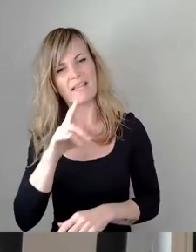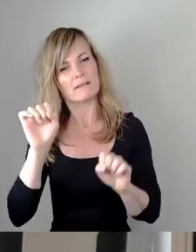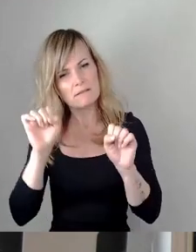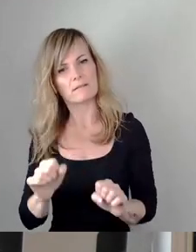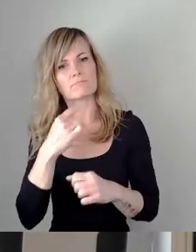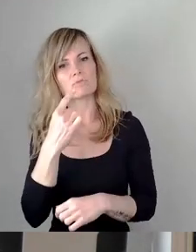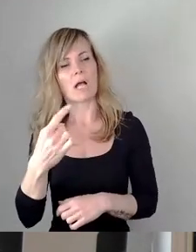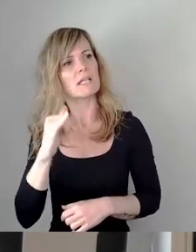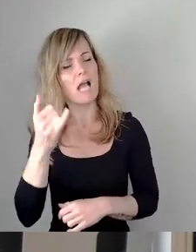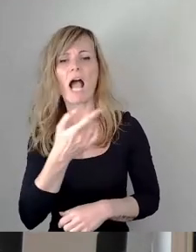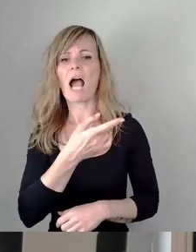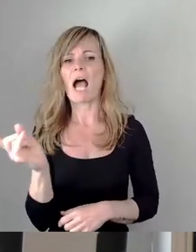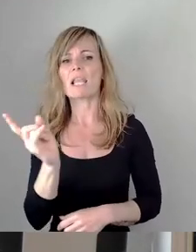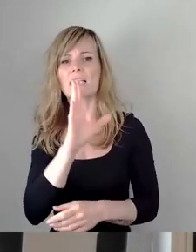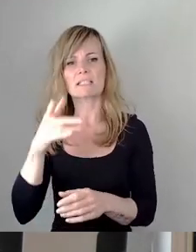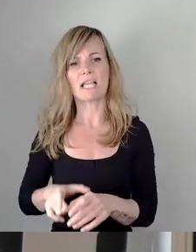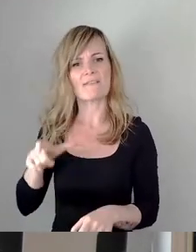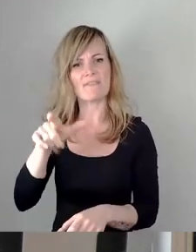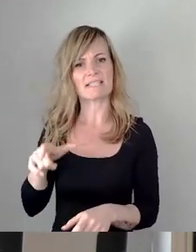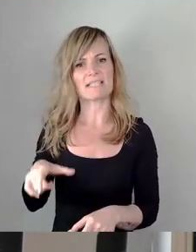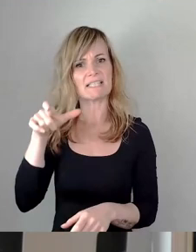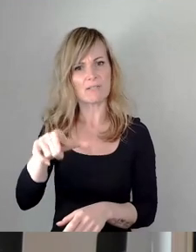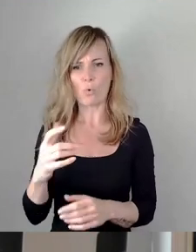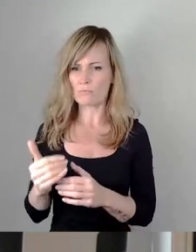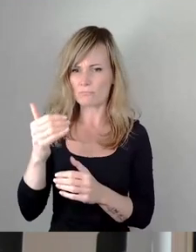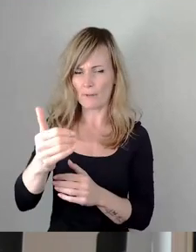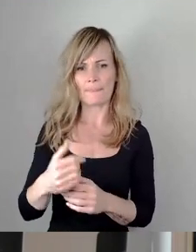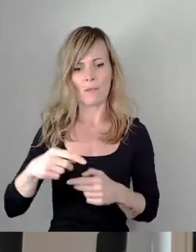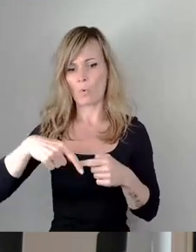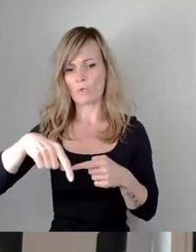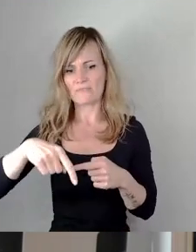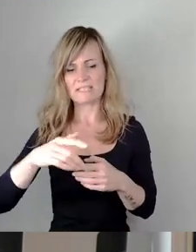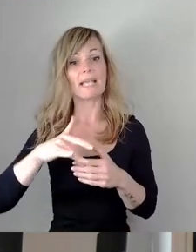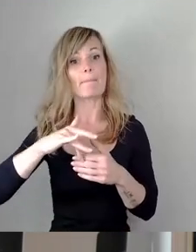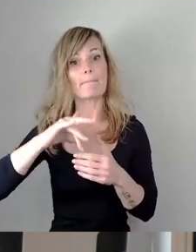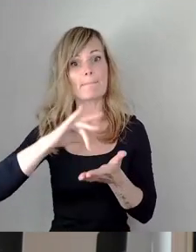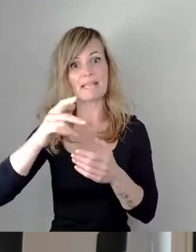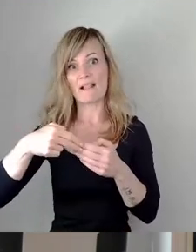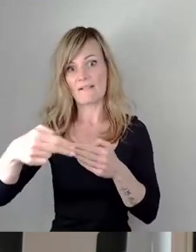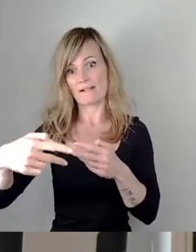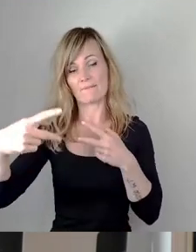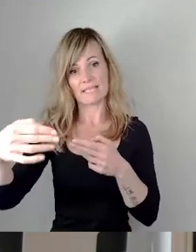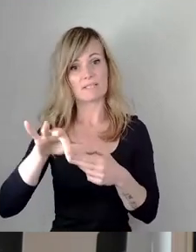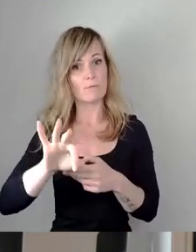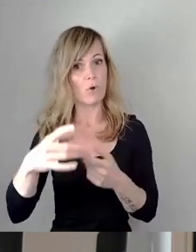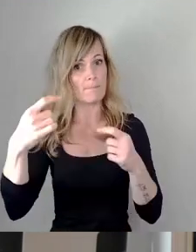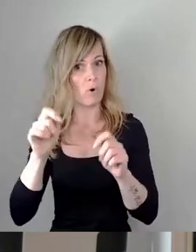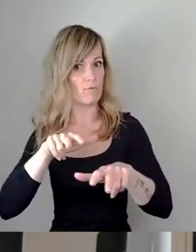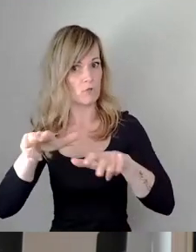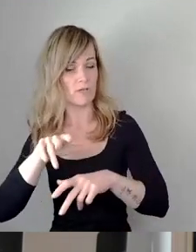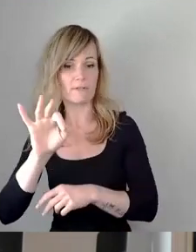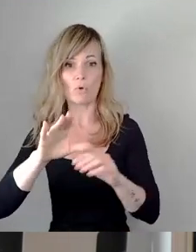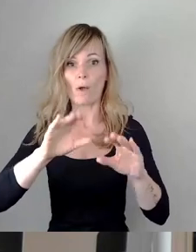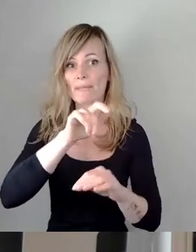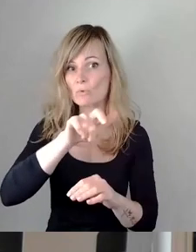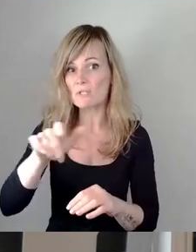alles, was investiert wird, ist kurzfristig, mittelfristig, sofort für die Bauwirtschaft, für den Nutzer und für alle, denen